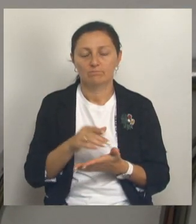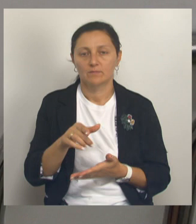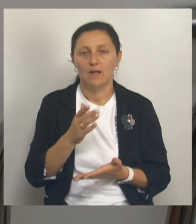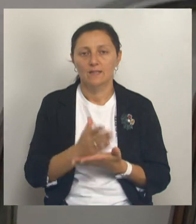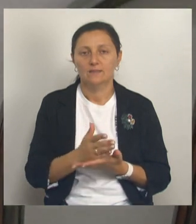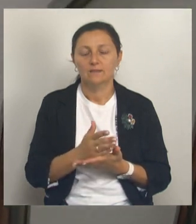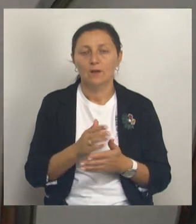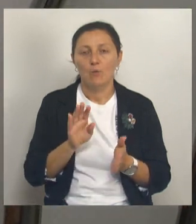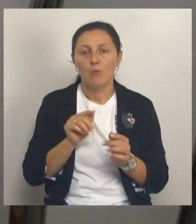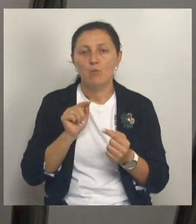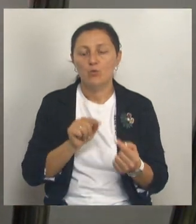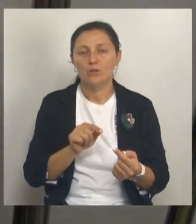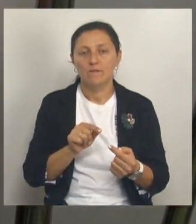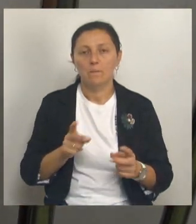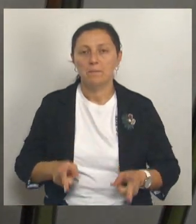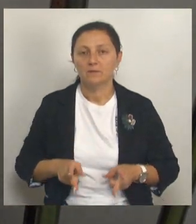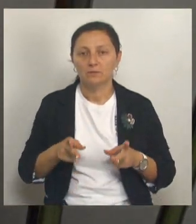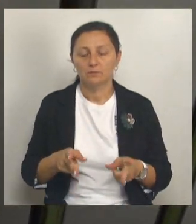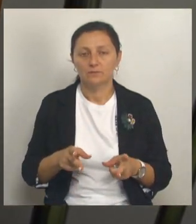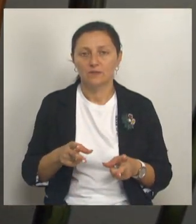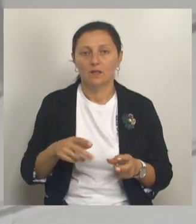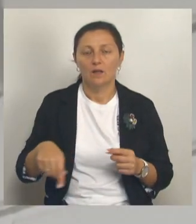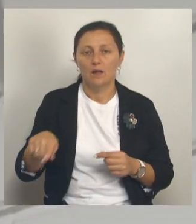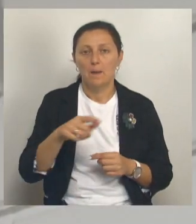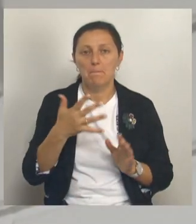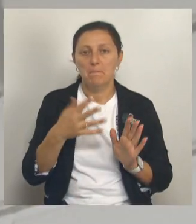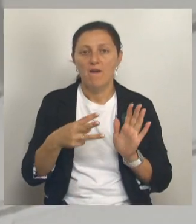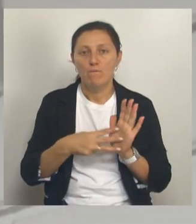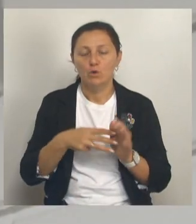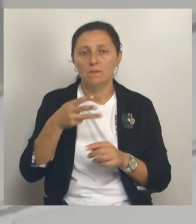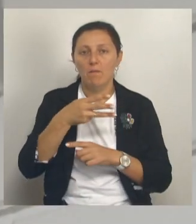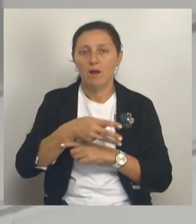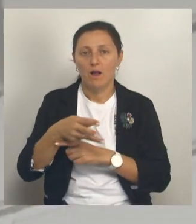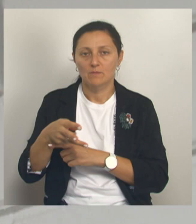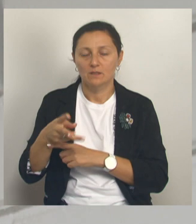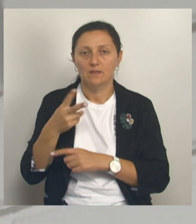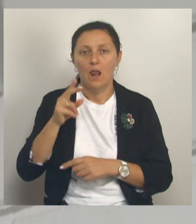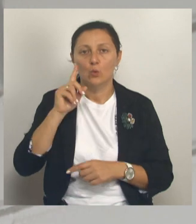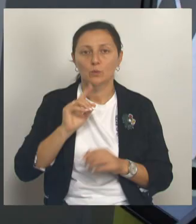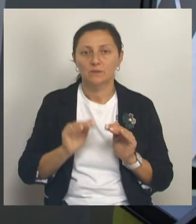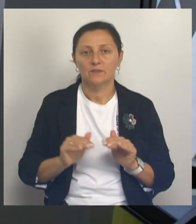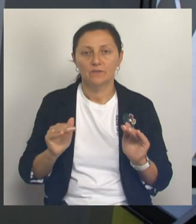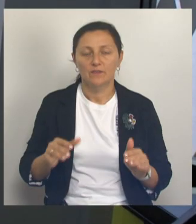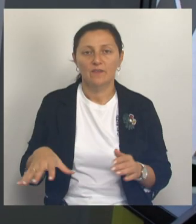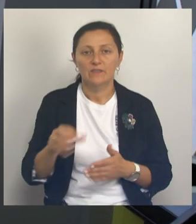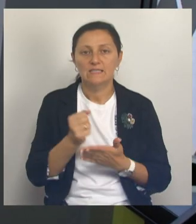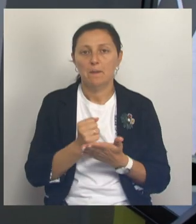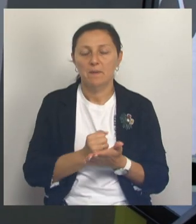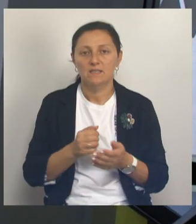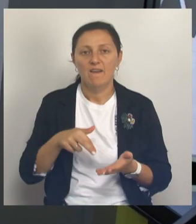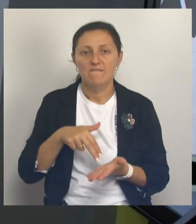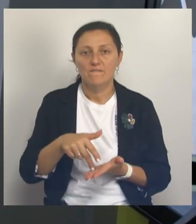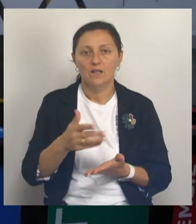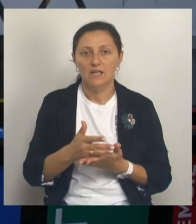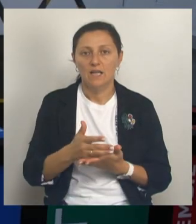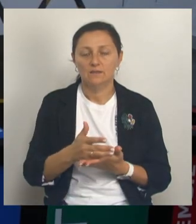и меры антитеррористической безопасности. По периметру 58 камер видеонаблюдения. Для удобства детей на всех запасных выходах – замок